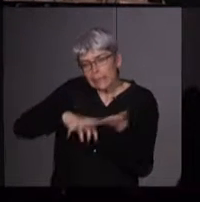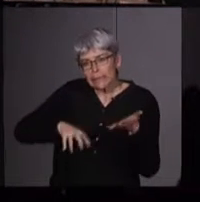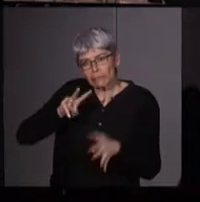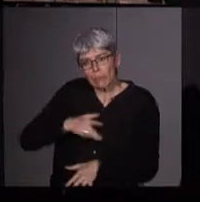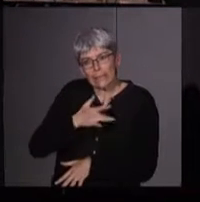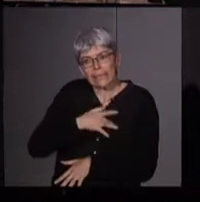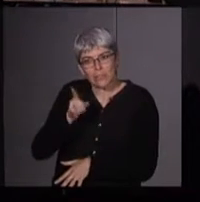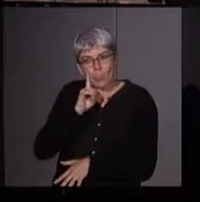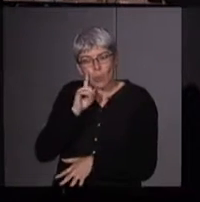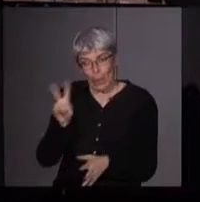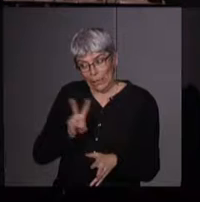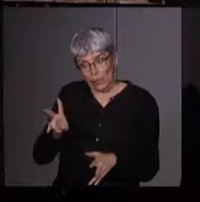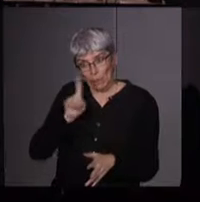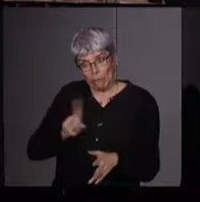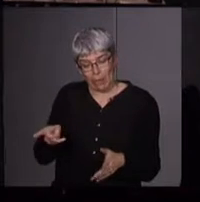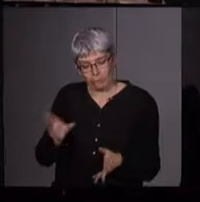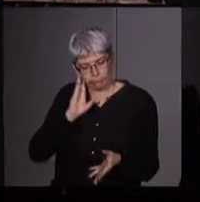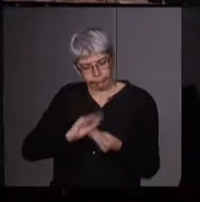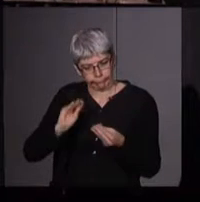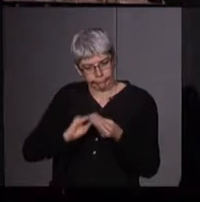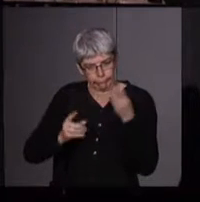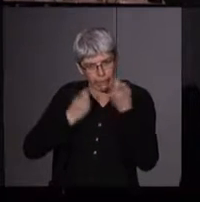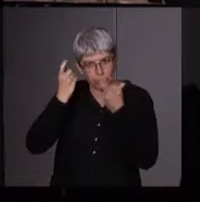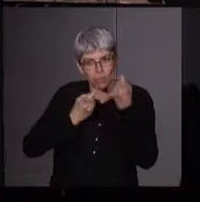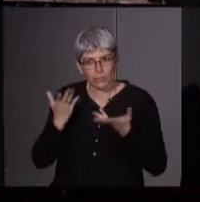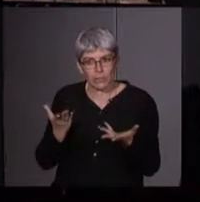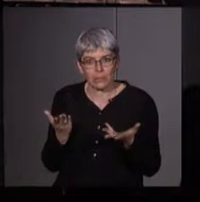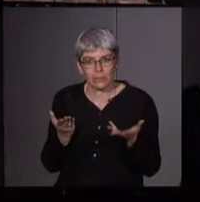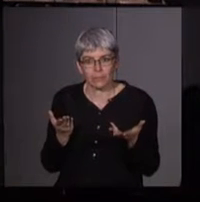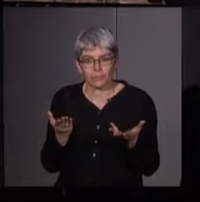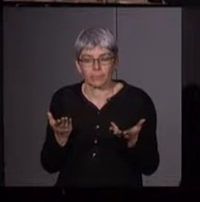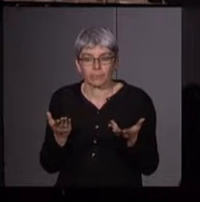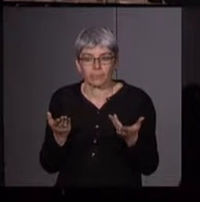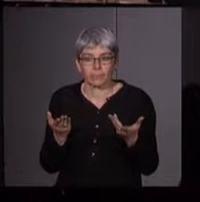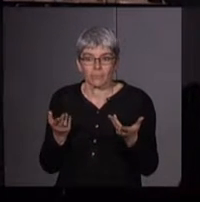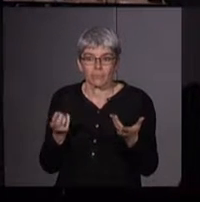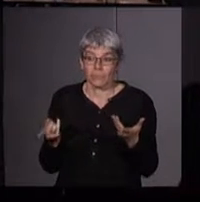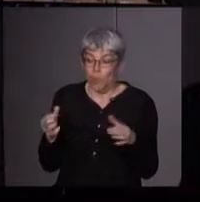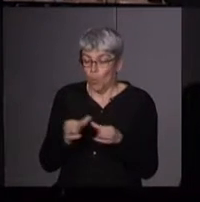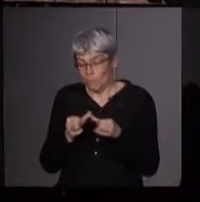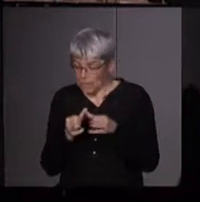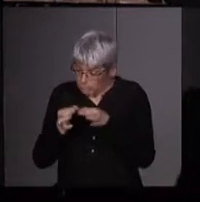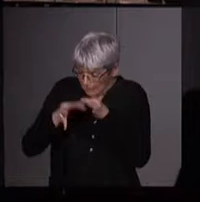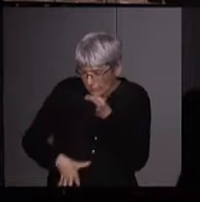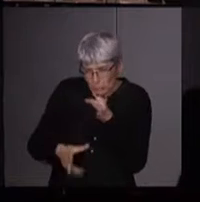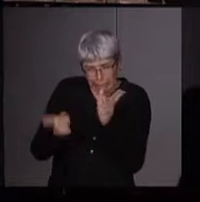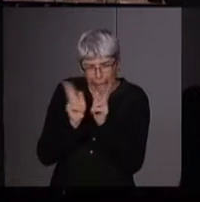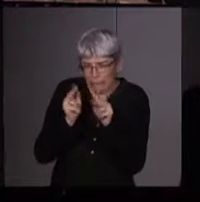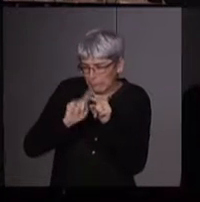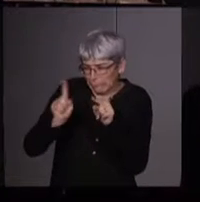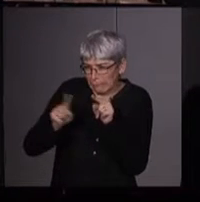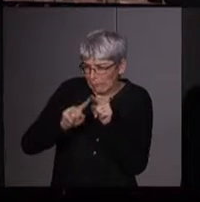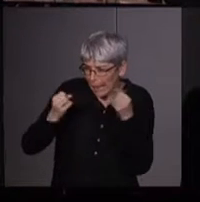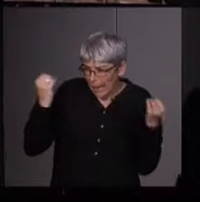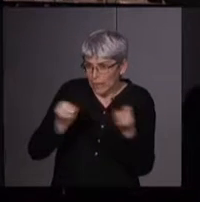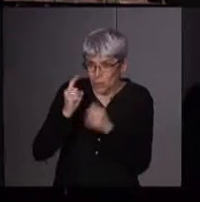intéressant parce que les deux femmes se posent des questions et dès lors, elles font un compte-rendu très détaillé de